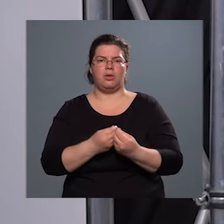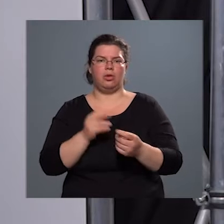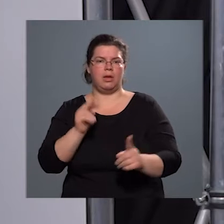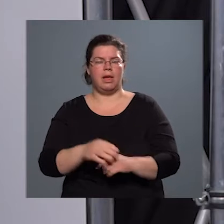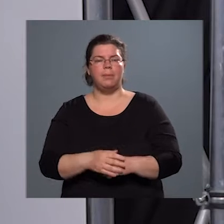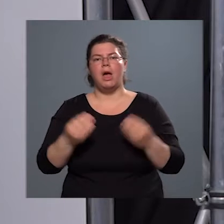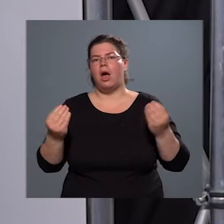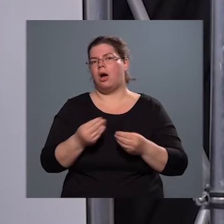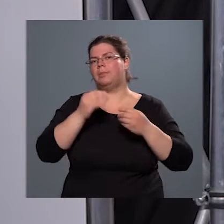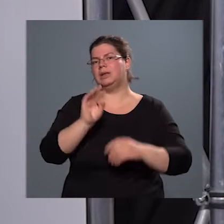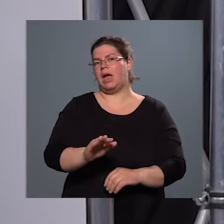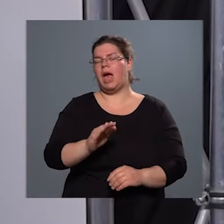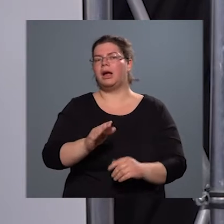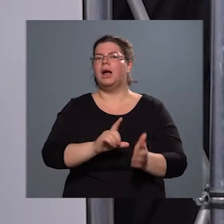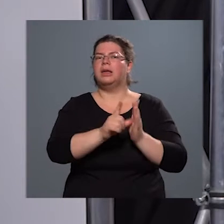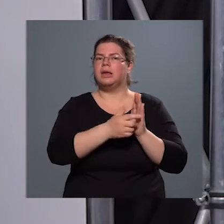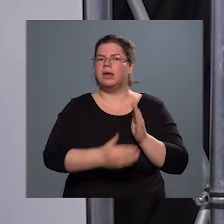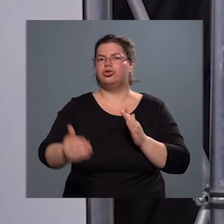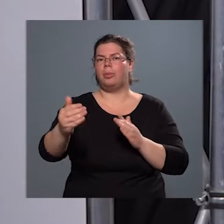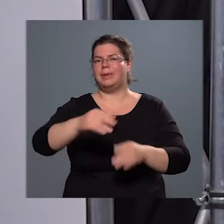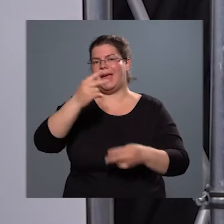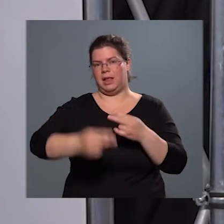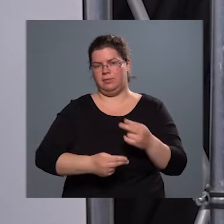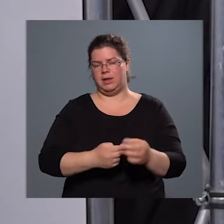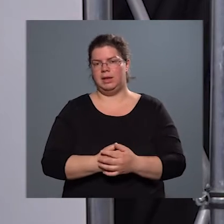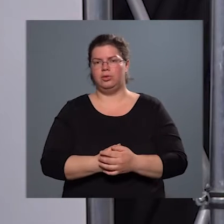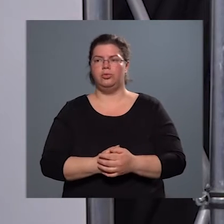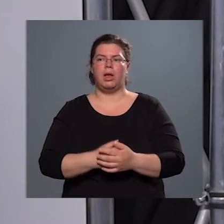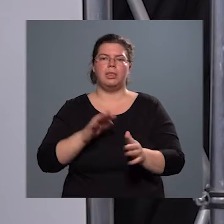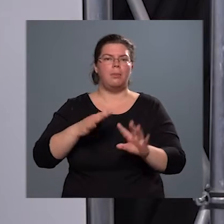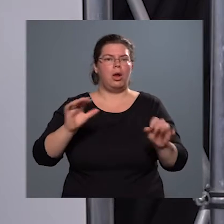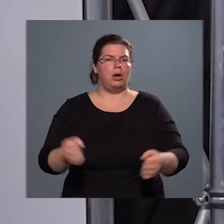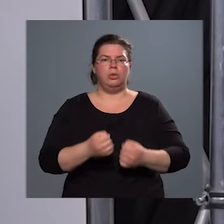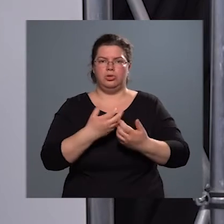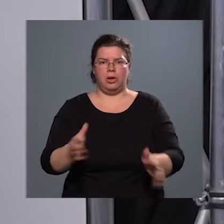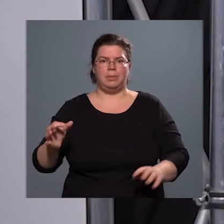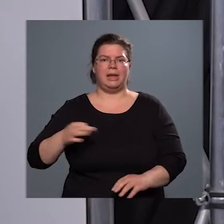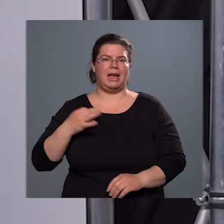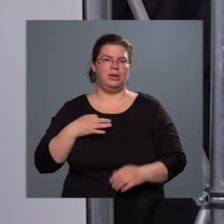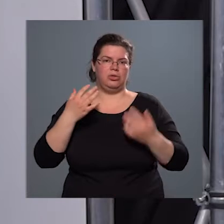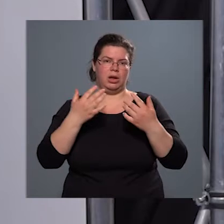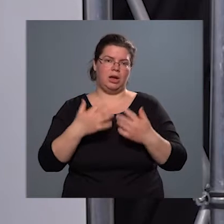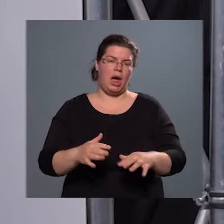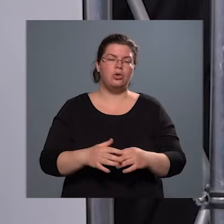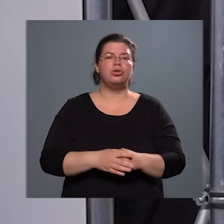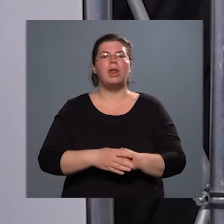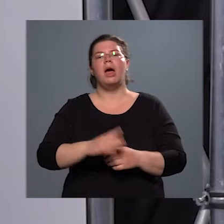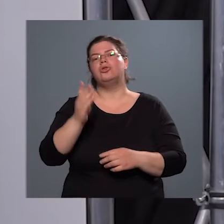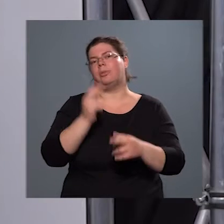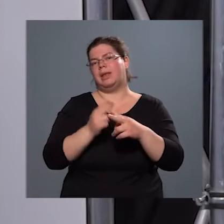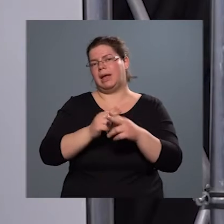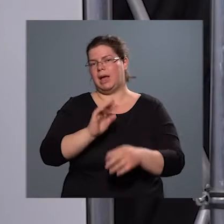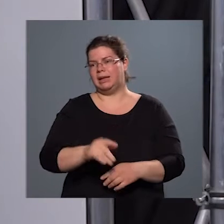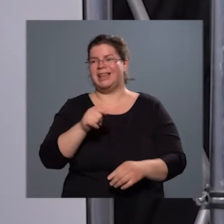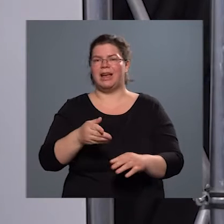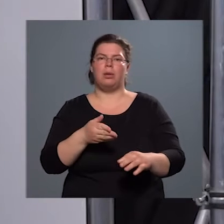amelyeknek a későbbi elvégzésével nem alakul ki semmilyen egészségkárosodás a betegeknél. Tehát ezek a